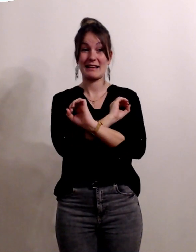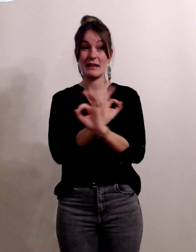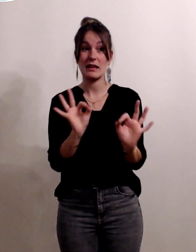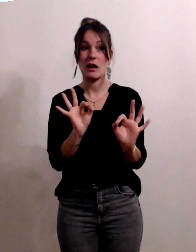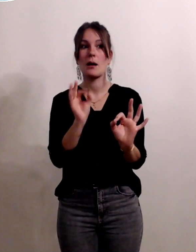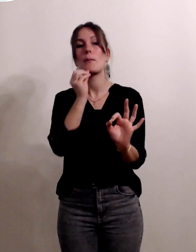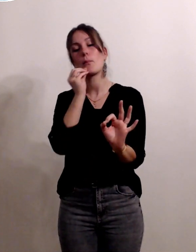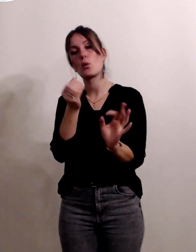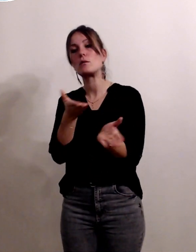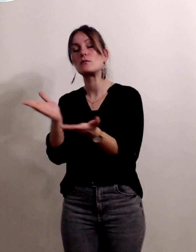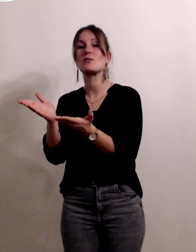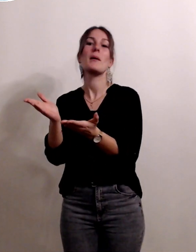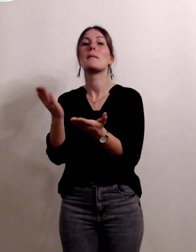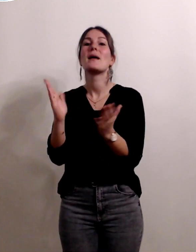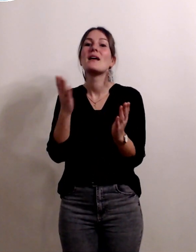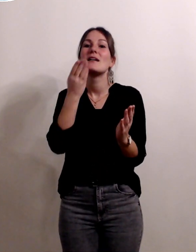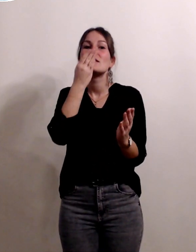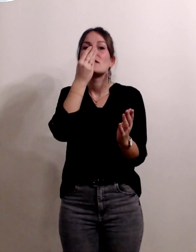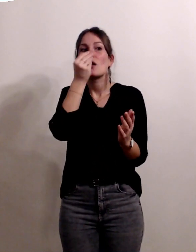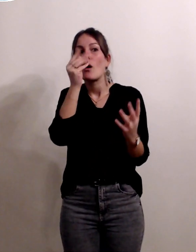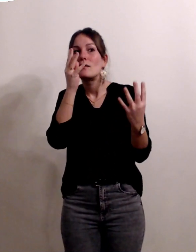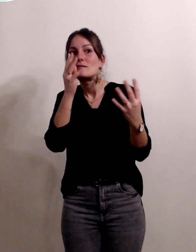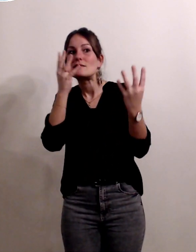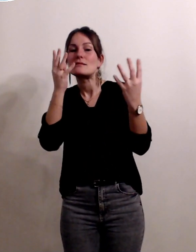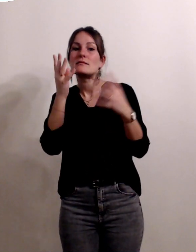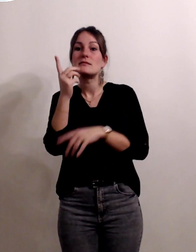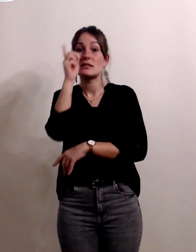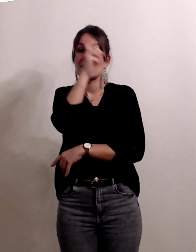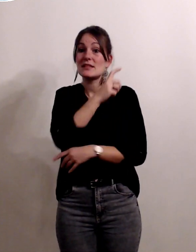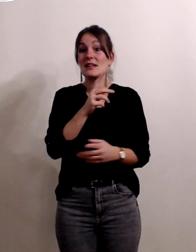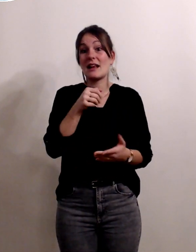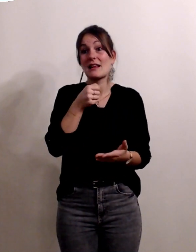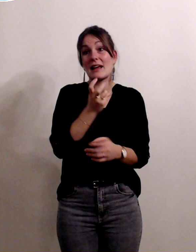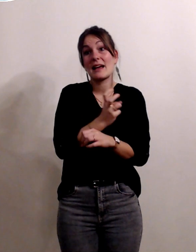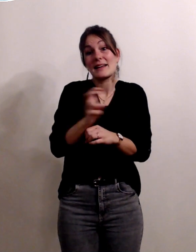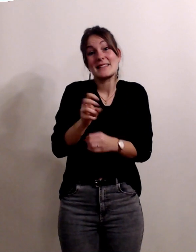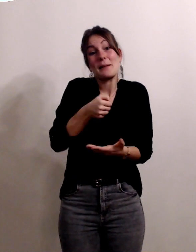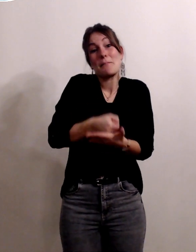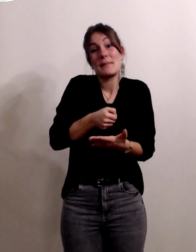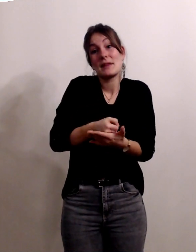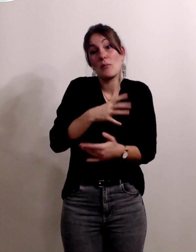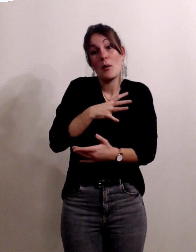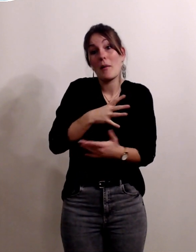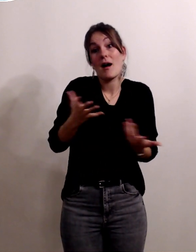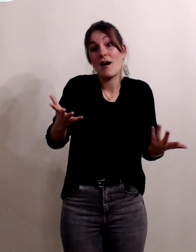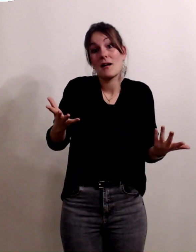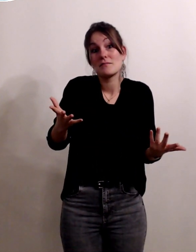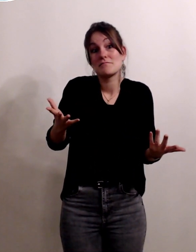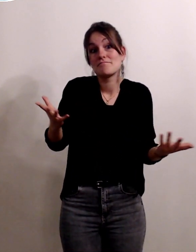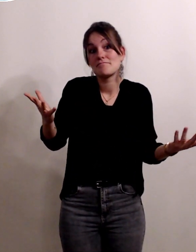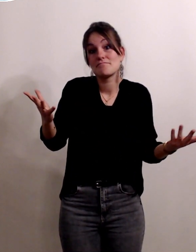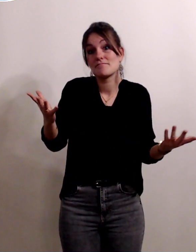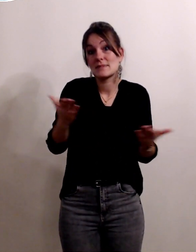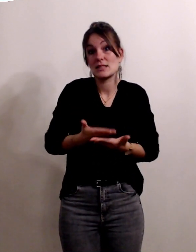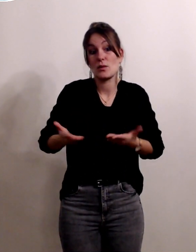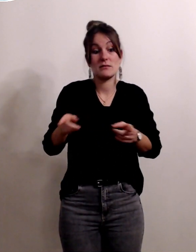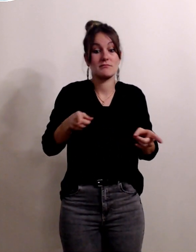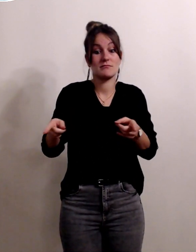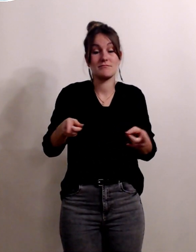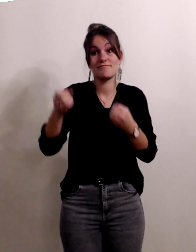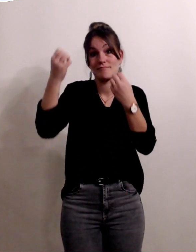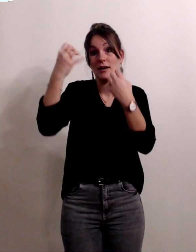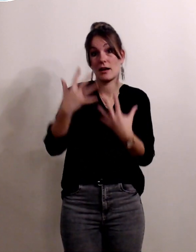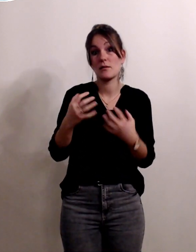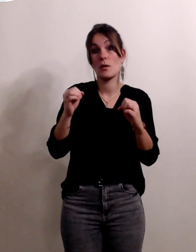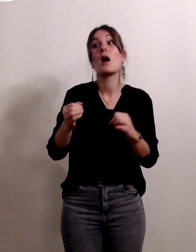on n'arrive pas à complètement éliminer ce risque là il existe à partir du moment où il y un accouchement donc c'est c'est pour ça qu'après en avoir